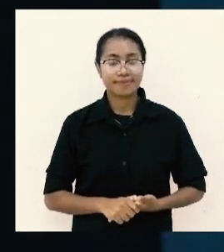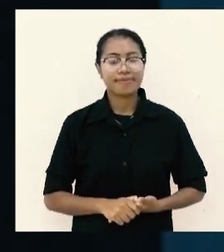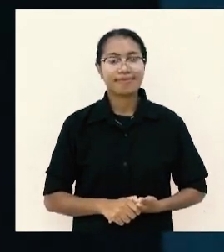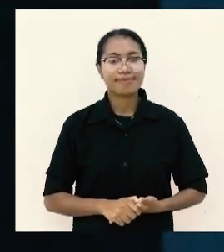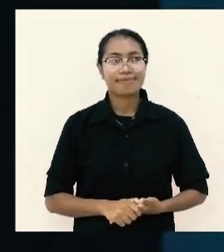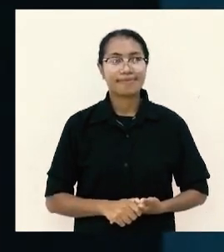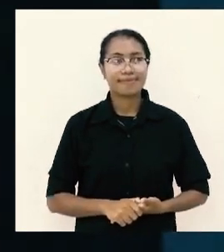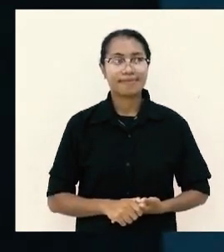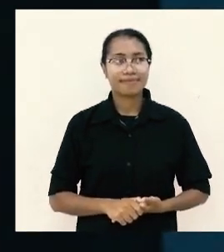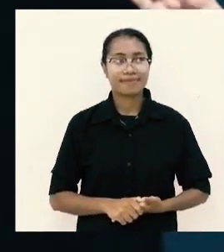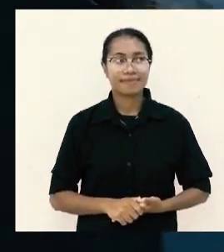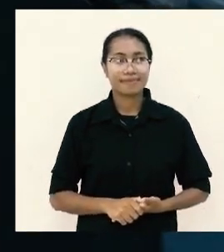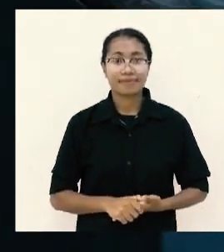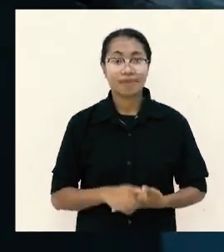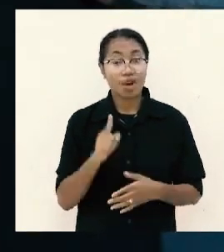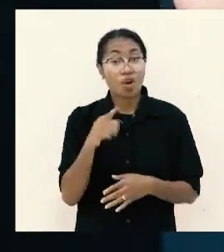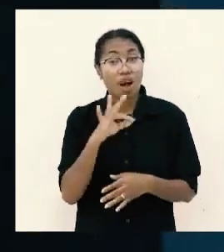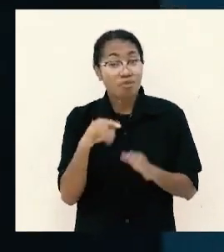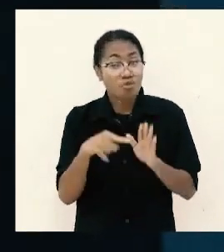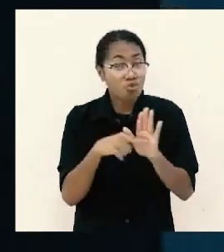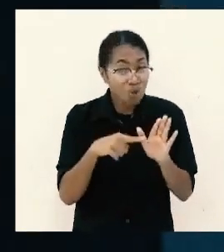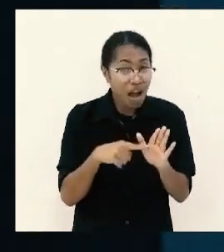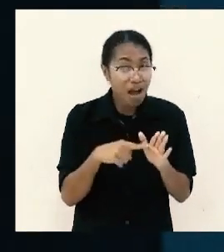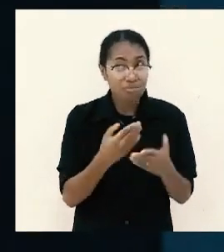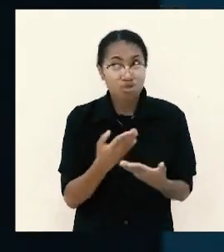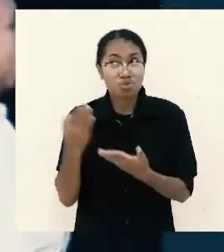kalau saudara kurang bersyukur